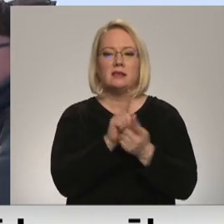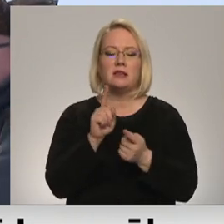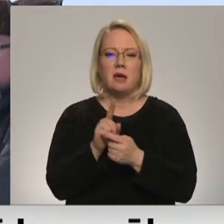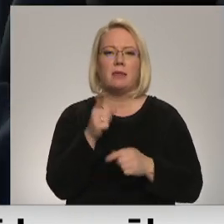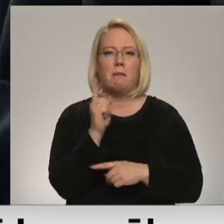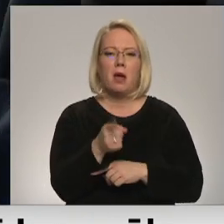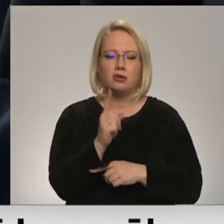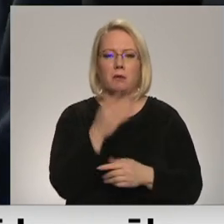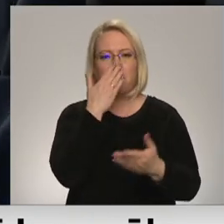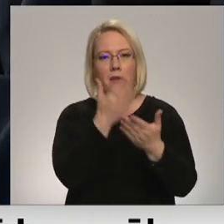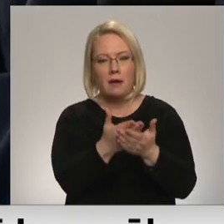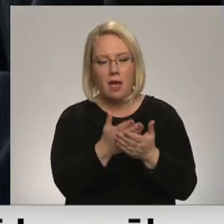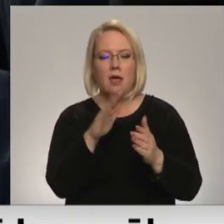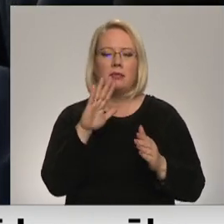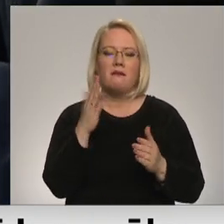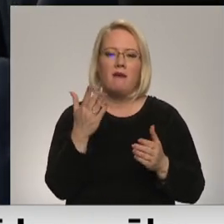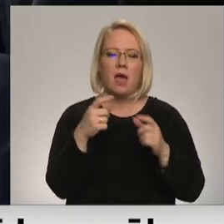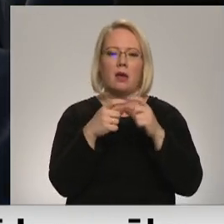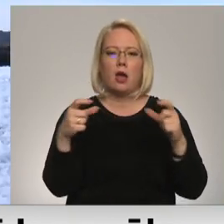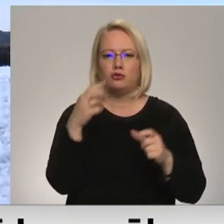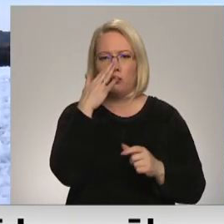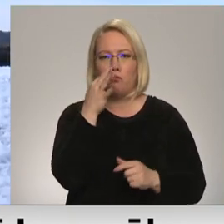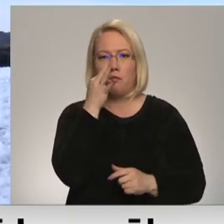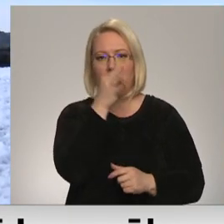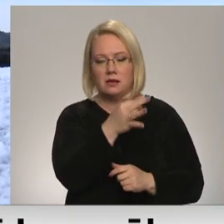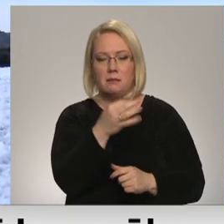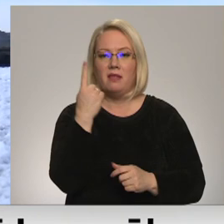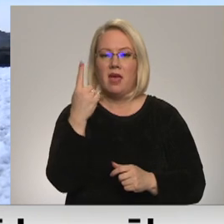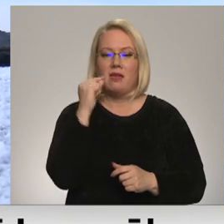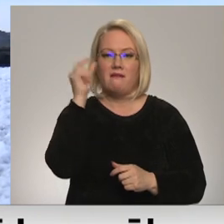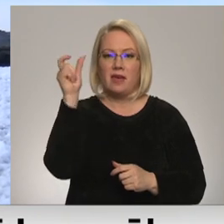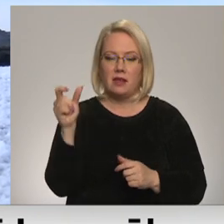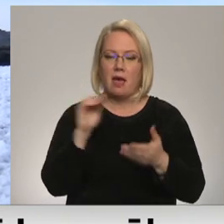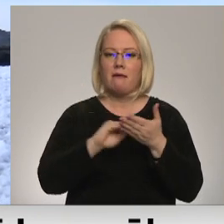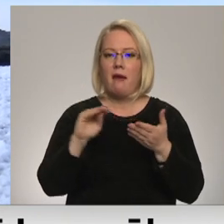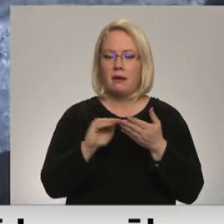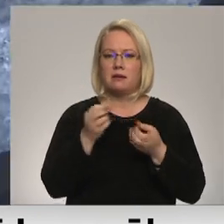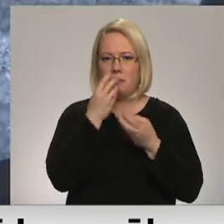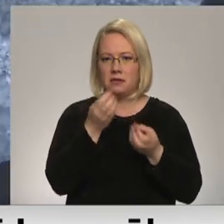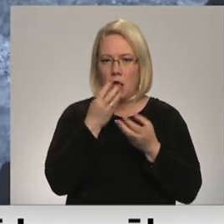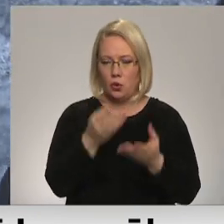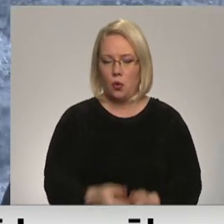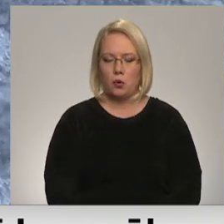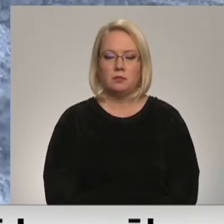uzrāda vai nosauc savu makšķirēšanas karšu numurus, taču vienam kungam tomēr jāraksta paskaidrojumu.